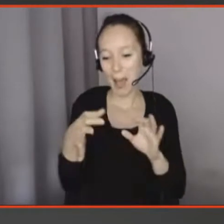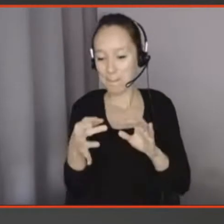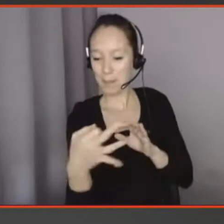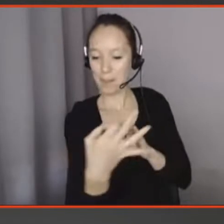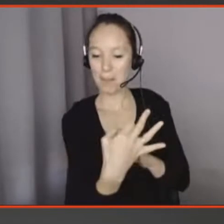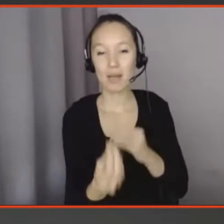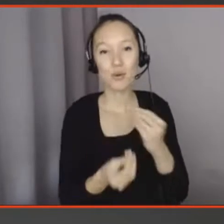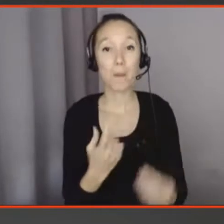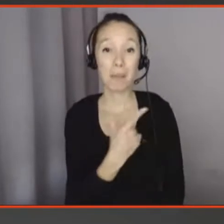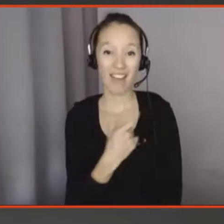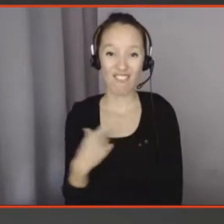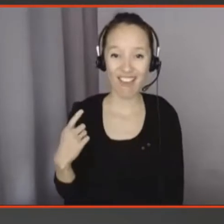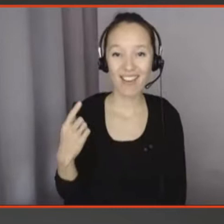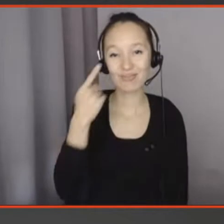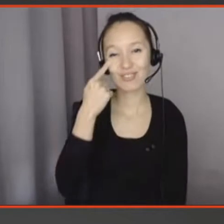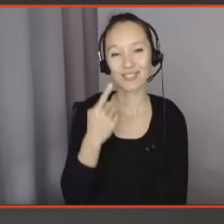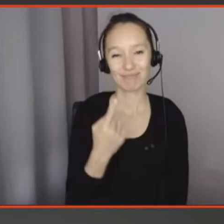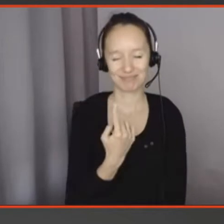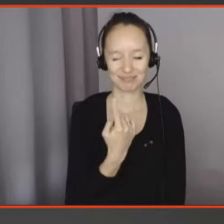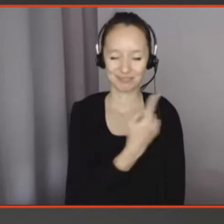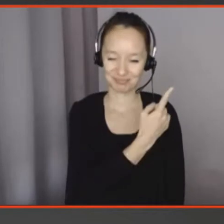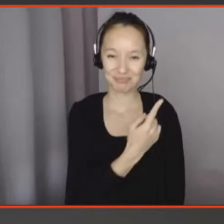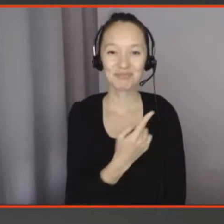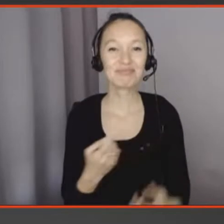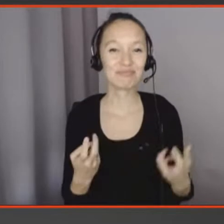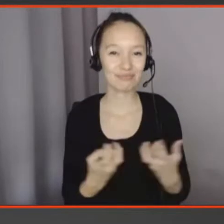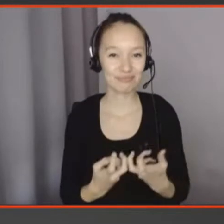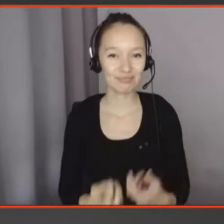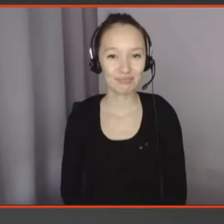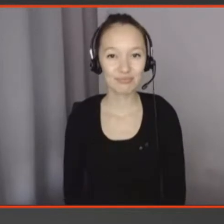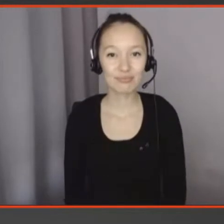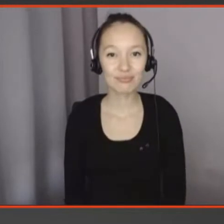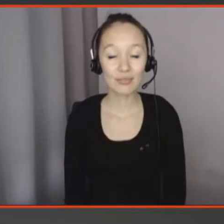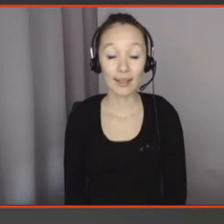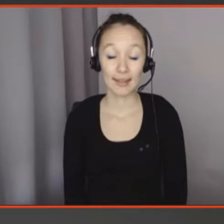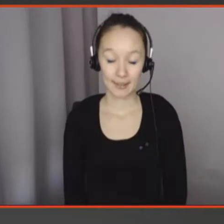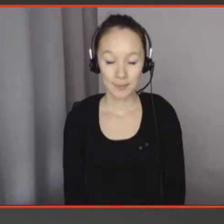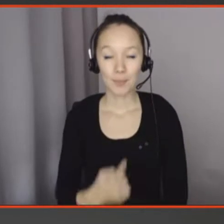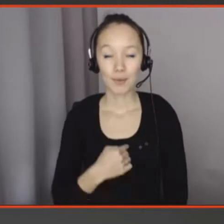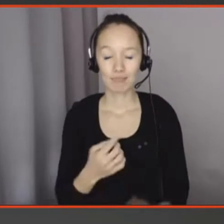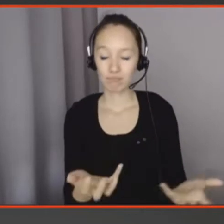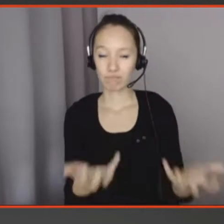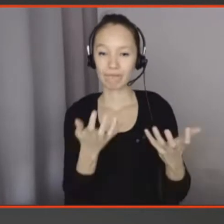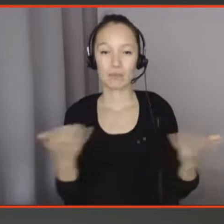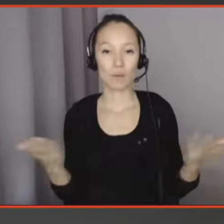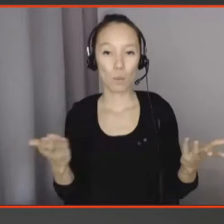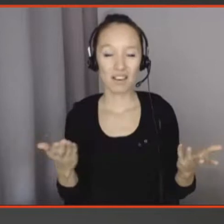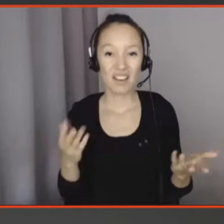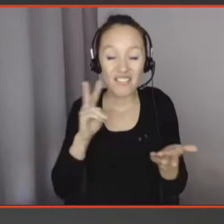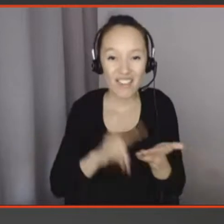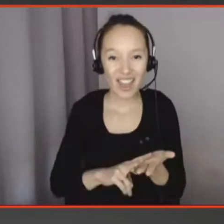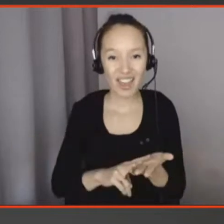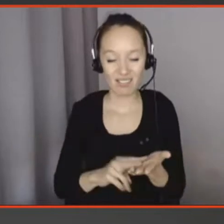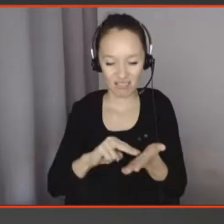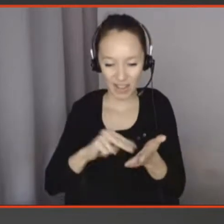Oui, comme vous pouvez voir ici. Ce qui était frappant, en fait, c'est qu'il y avait très peu d'objets technologiques dans les